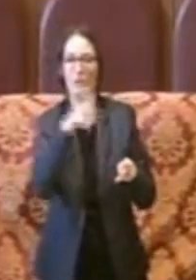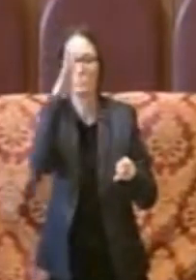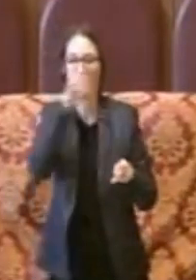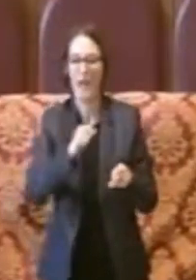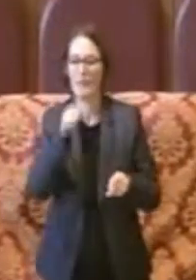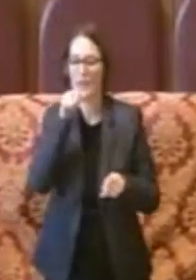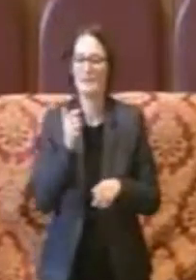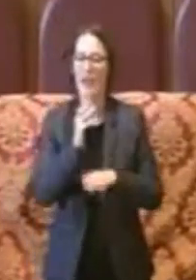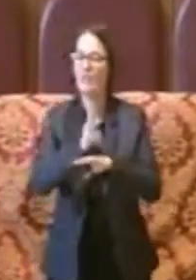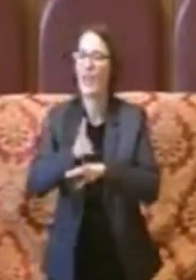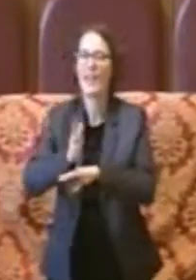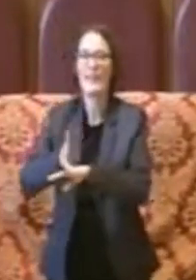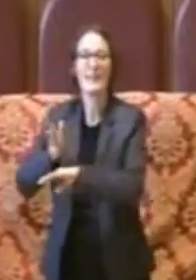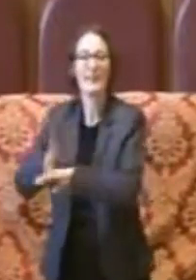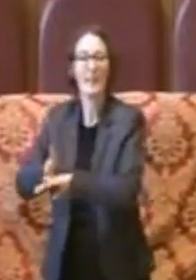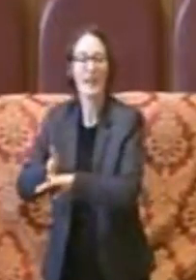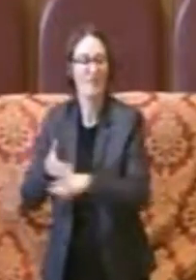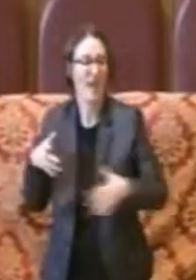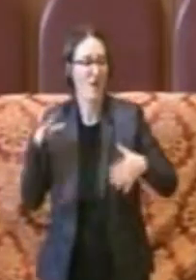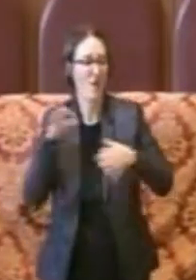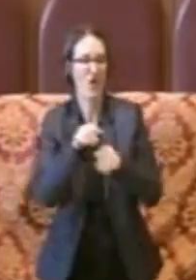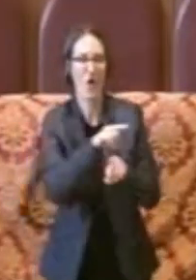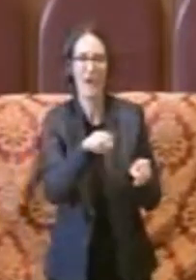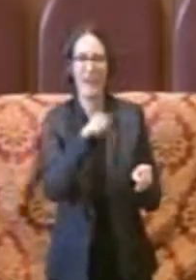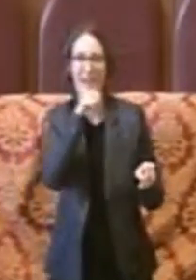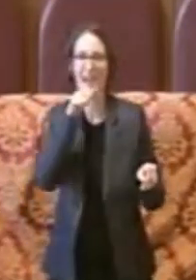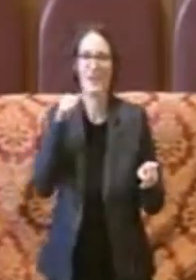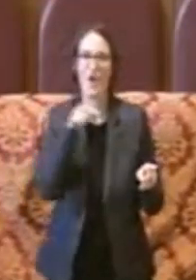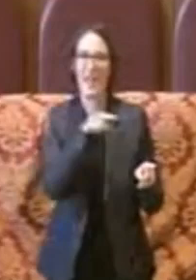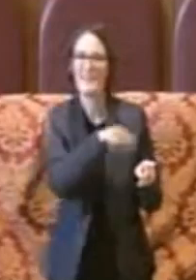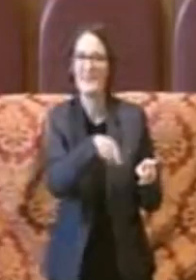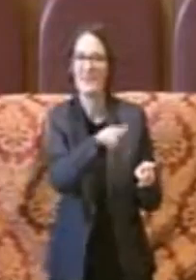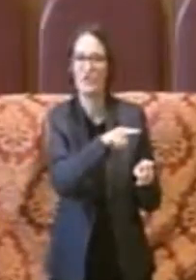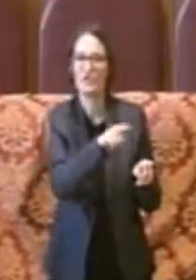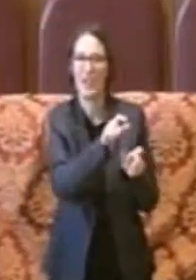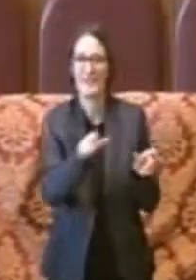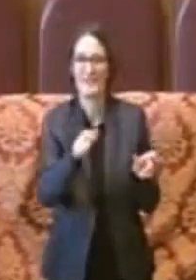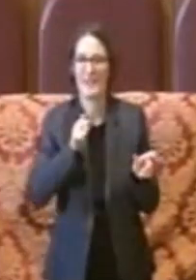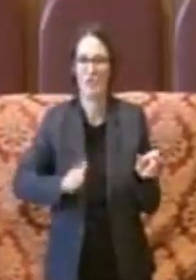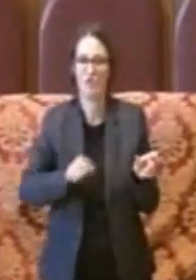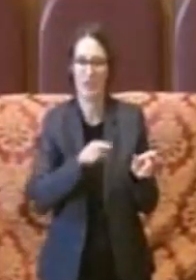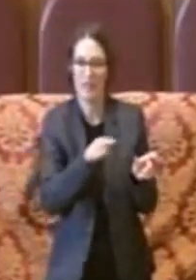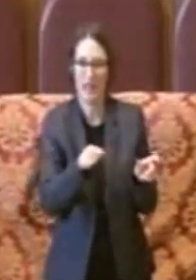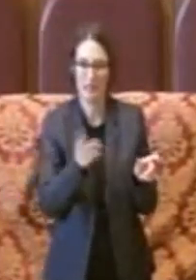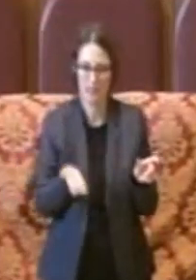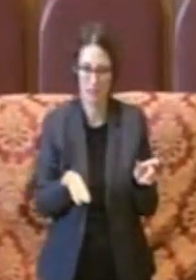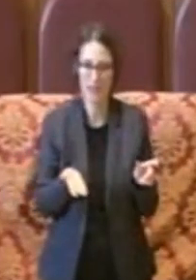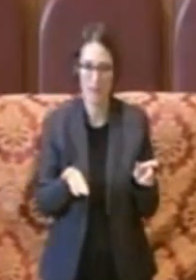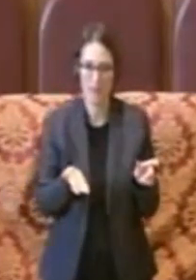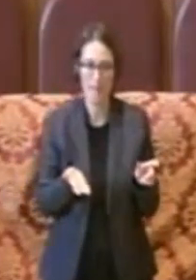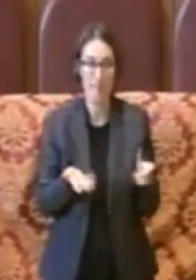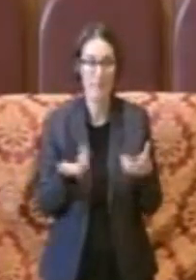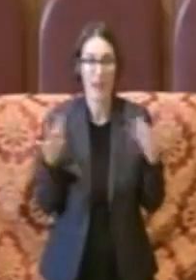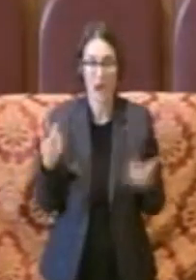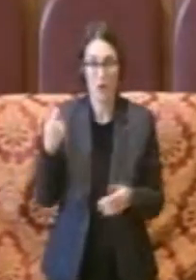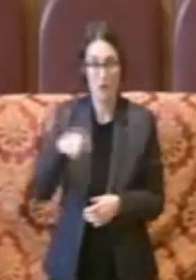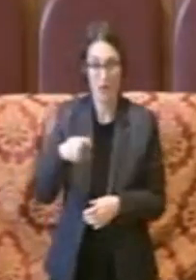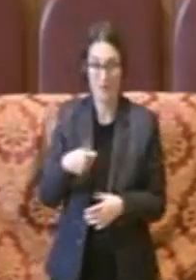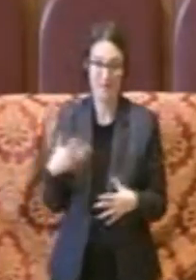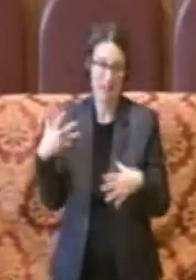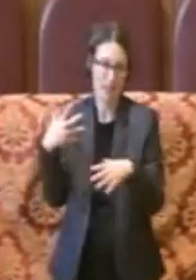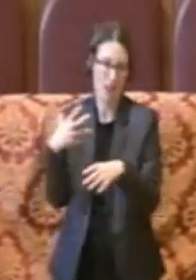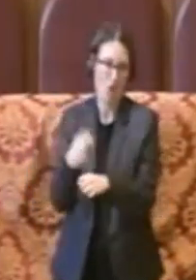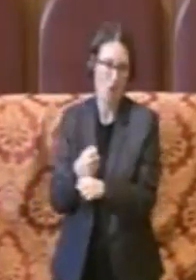rispecchiano maggiormente le esigenze della cittadinanza. Quindi Presidente in conclusione su